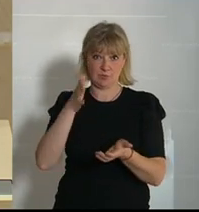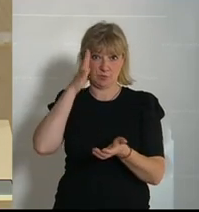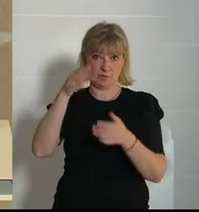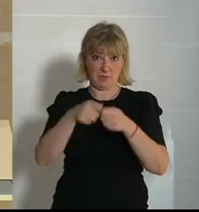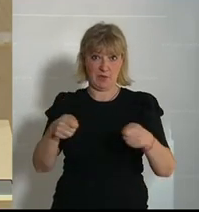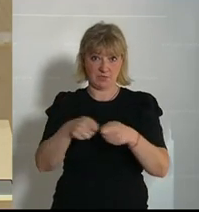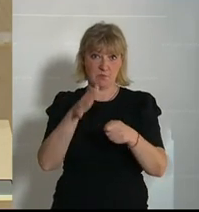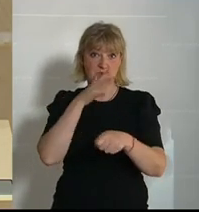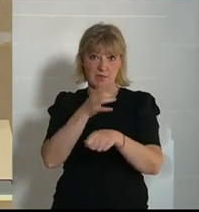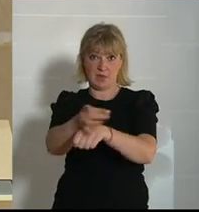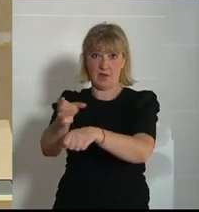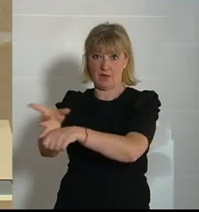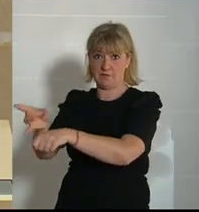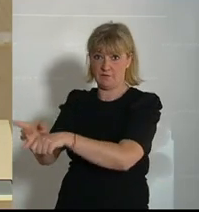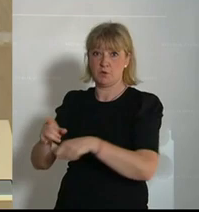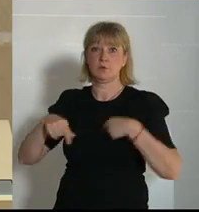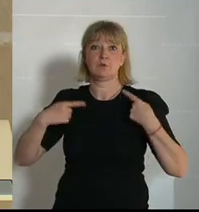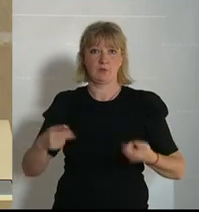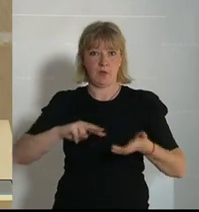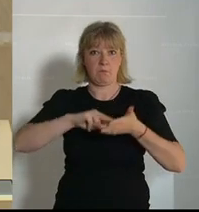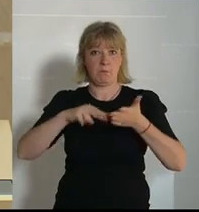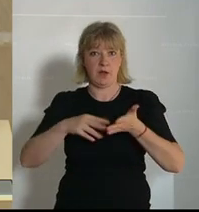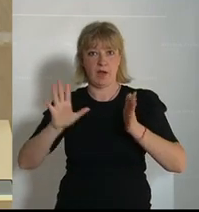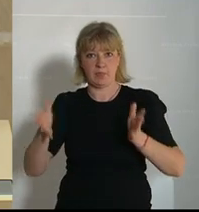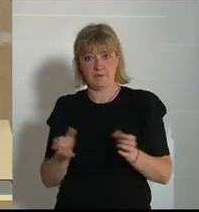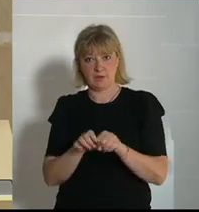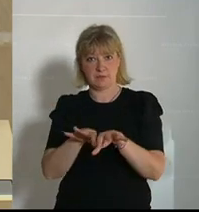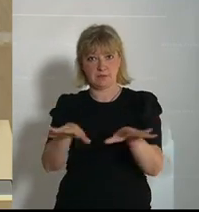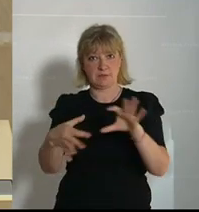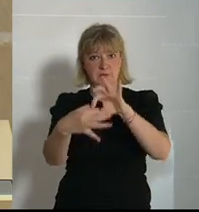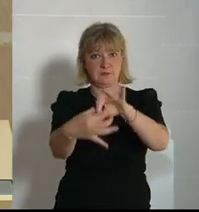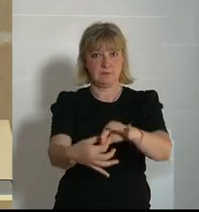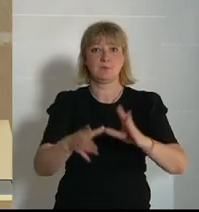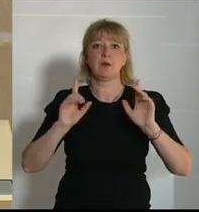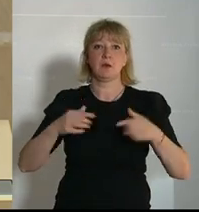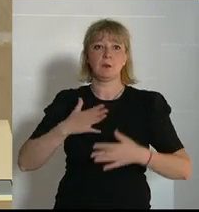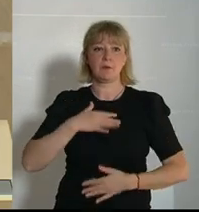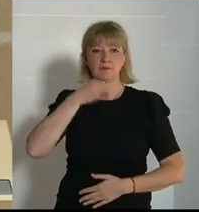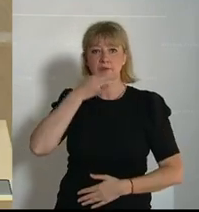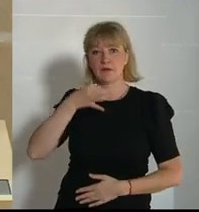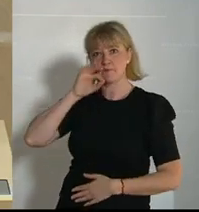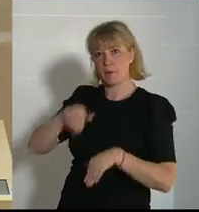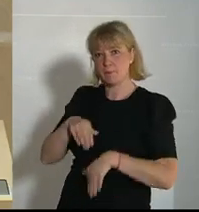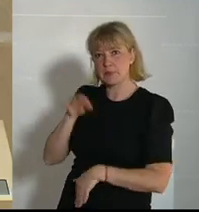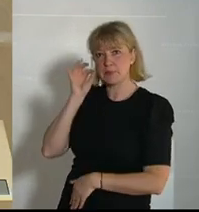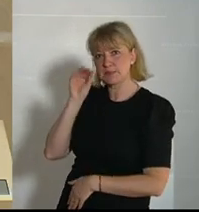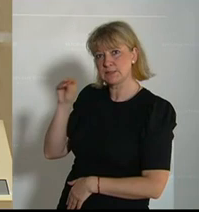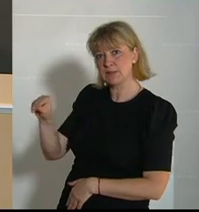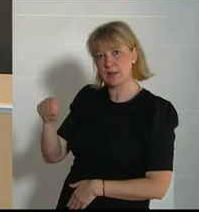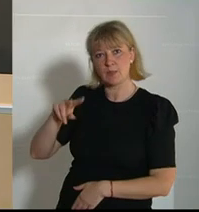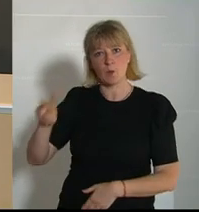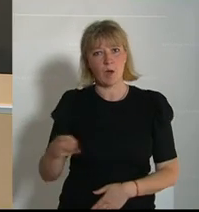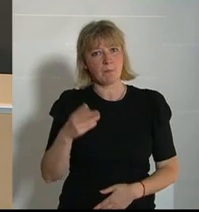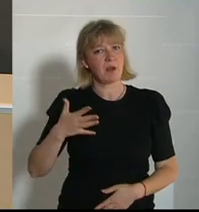sich auswirken wird und sich in den Plänen widerspiegeln wird. Meine Frage an Sie, Frau Ministerin, zum wiederholten Mal,